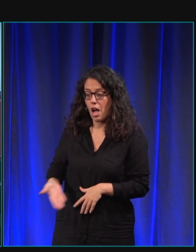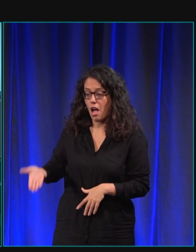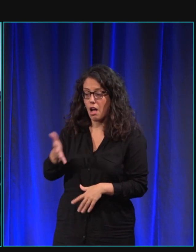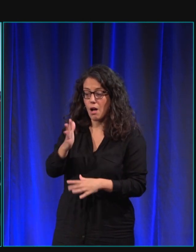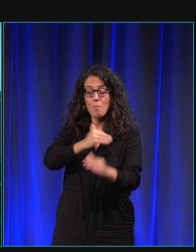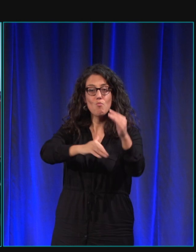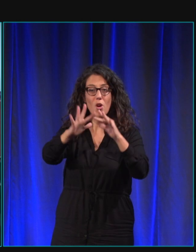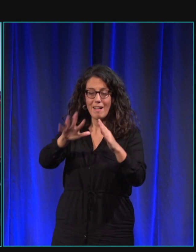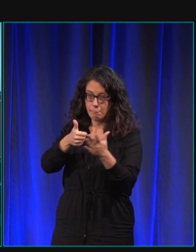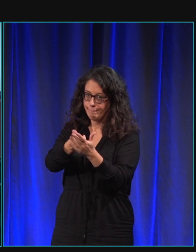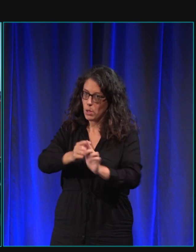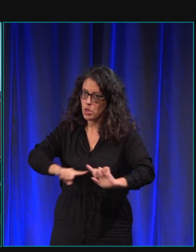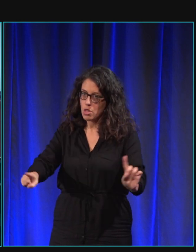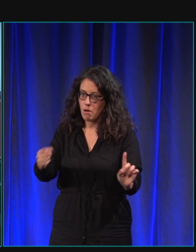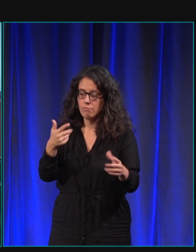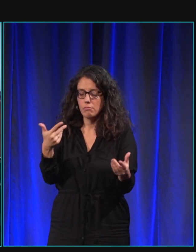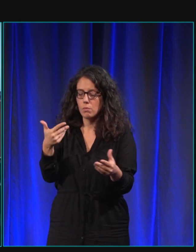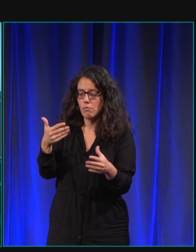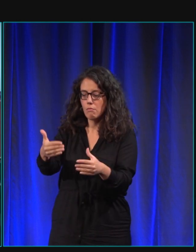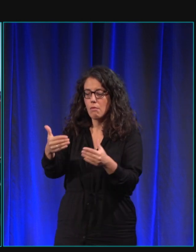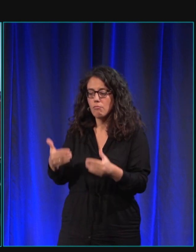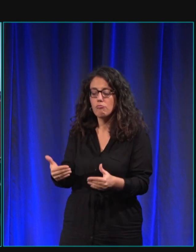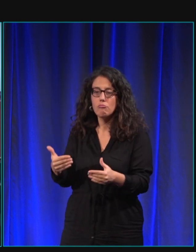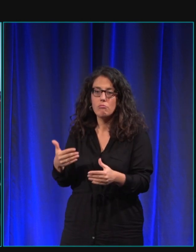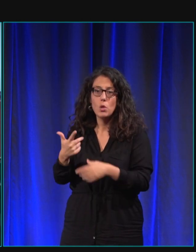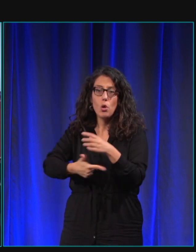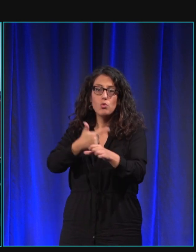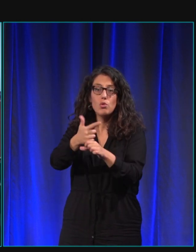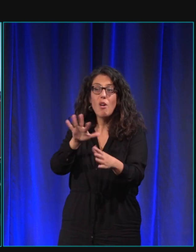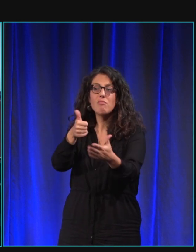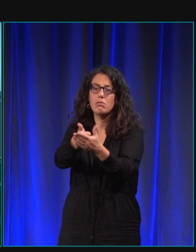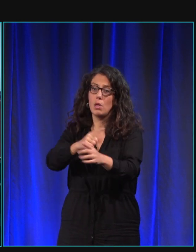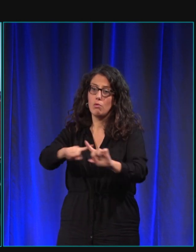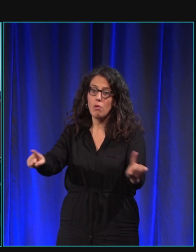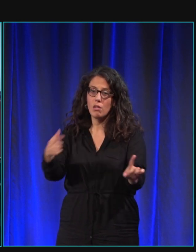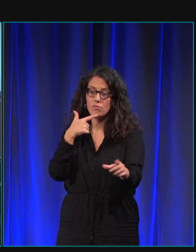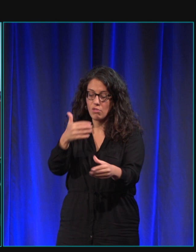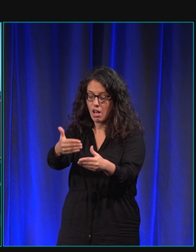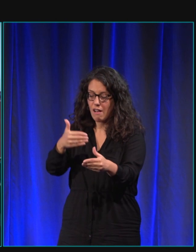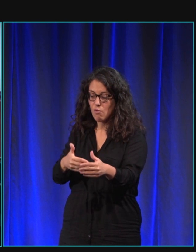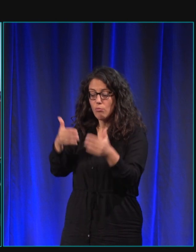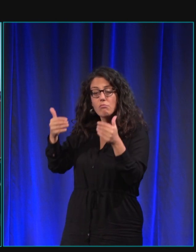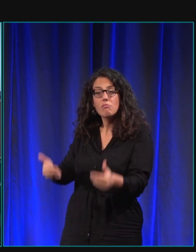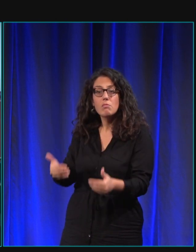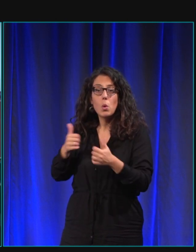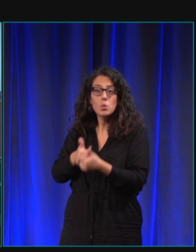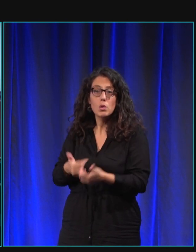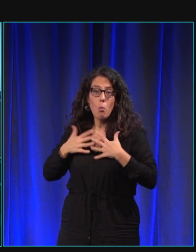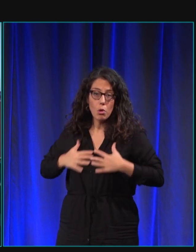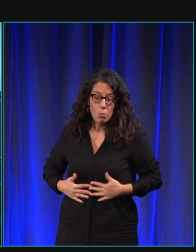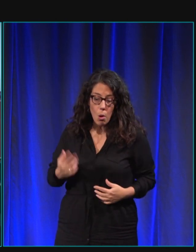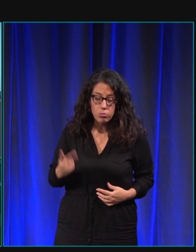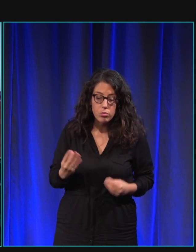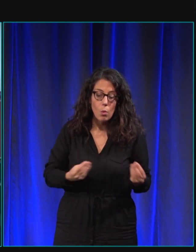du coup sortir du programme sur les deux premières années de formation ça peut être effectivement soit pour des raisons comportementales soit pour des raisons de